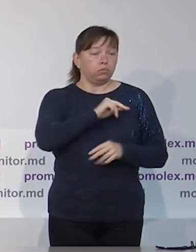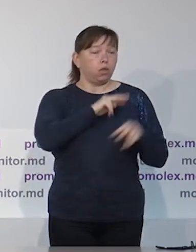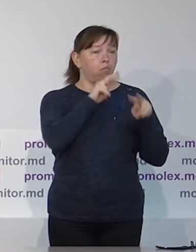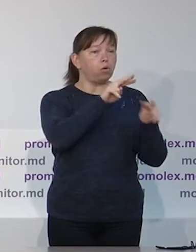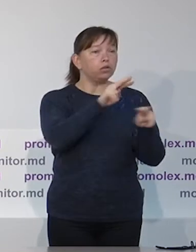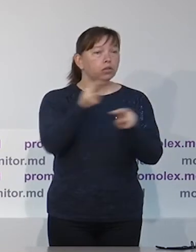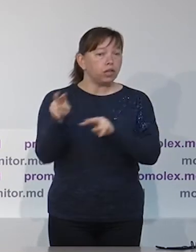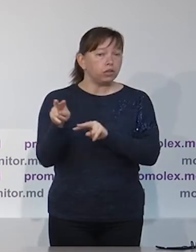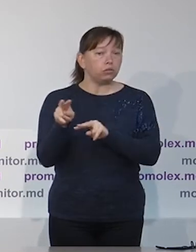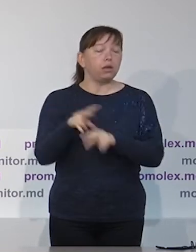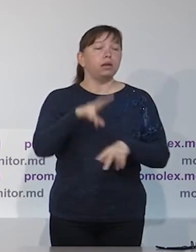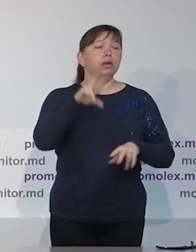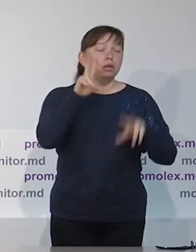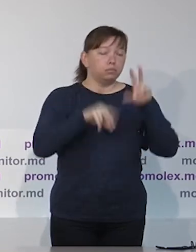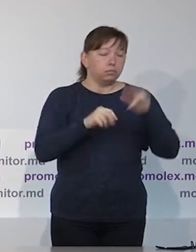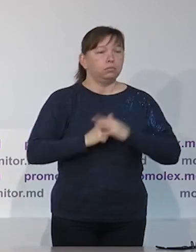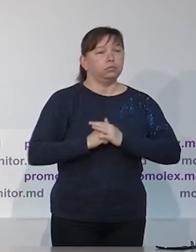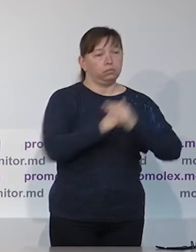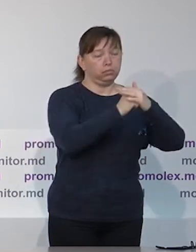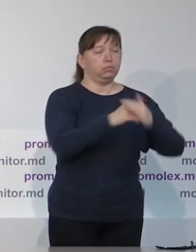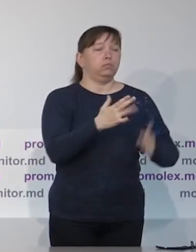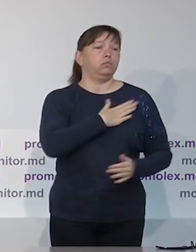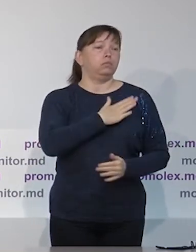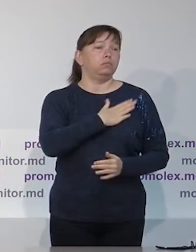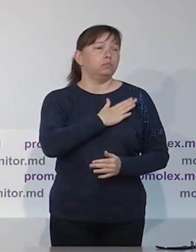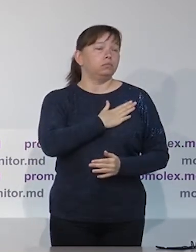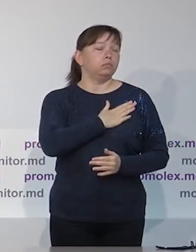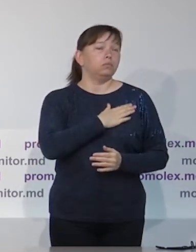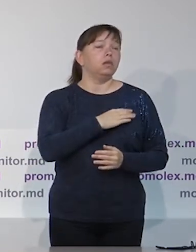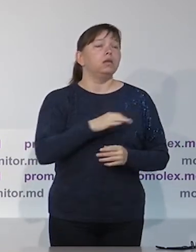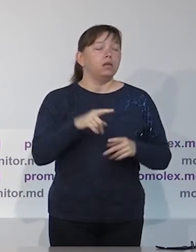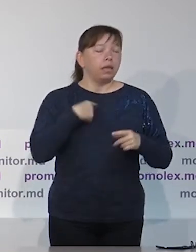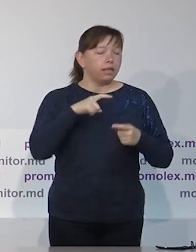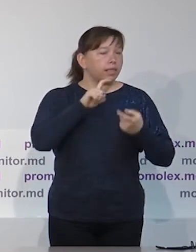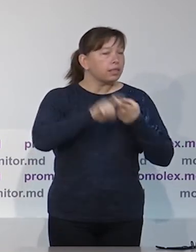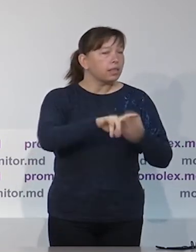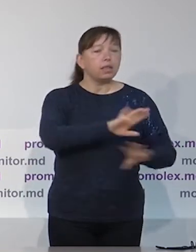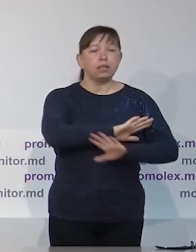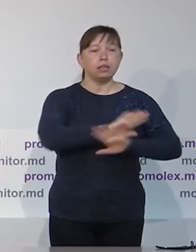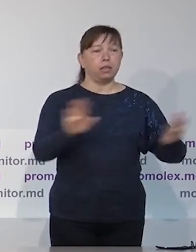поэтому вся деятельность по мониторингу основывается на